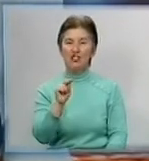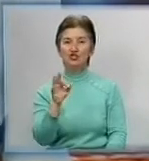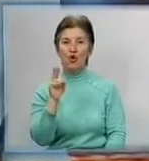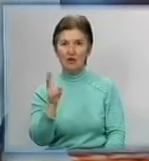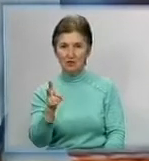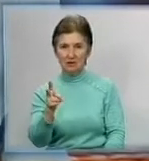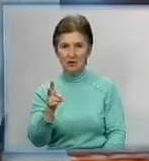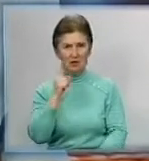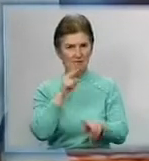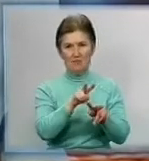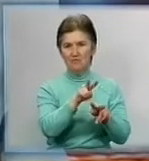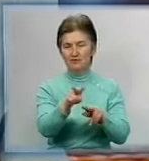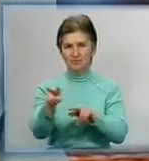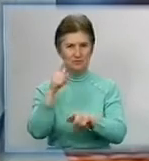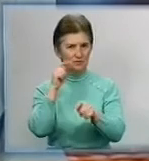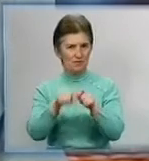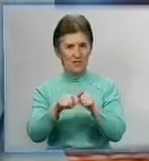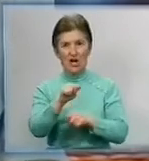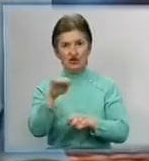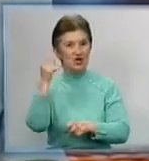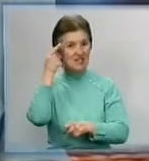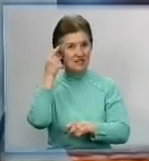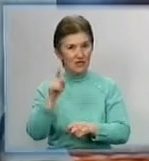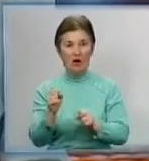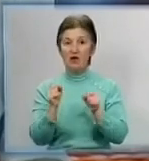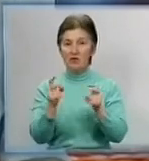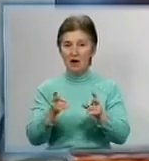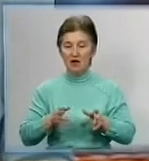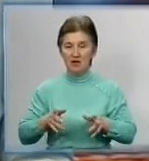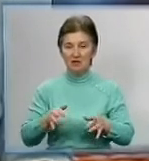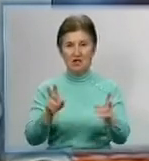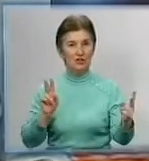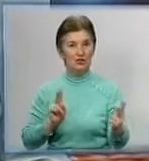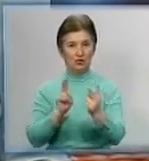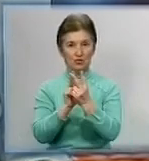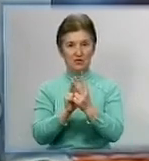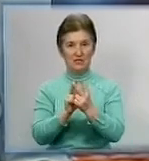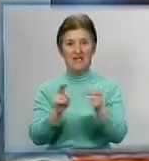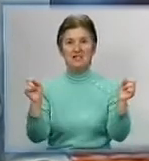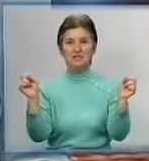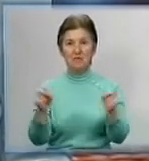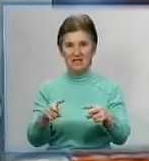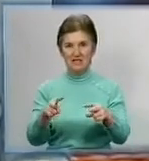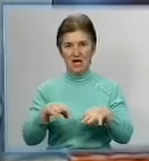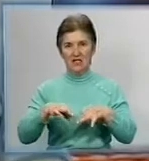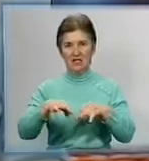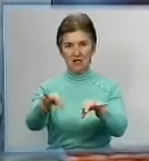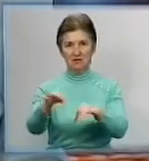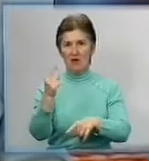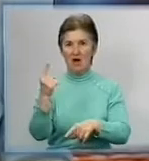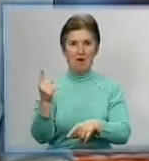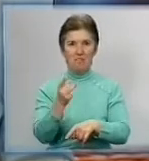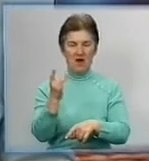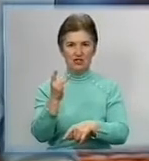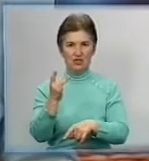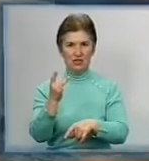міста та області. На меті перевірити, чи знають водії, як діяти під час зустрічі зі спецтранспортом. Про перші результати операції знає Інна